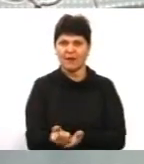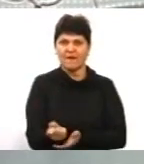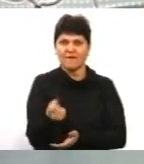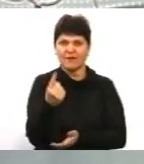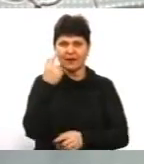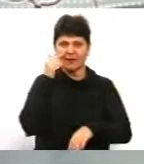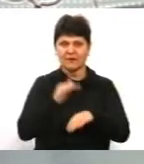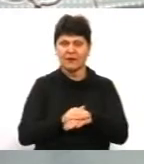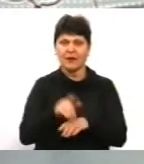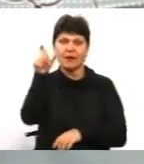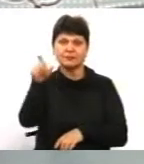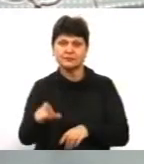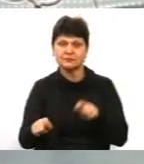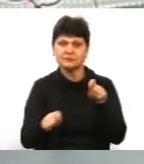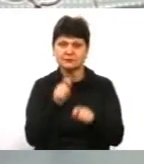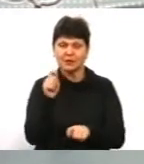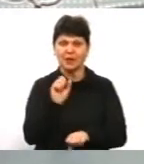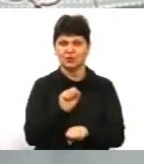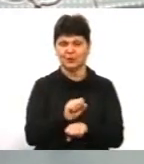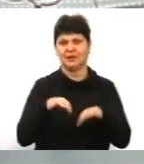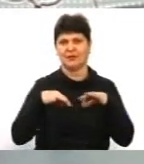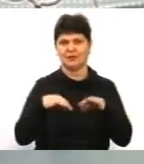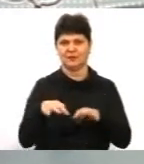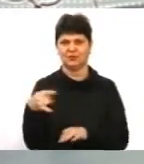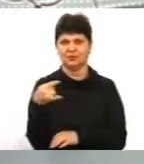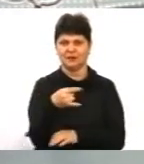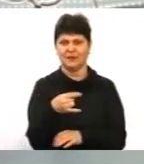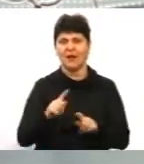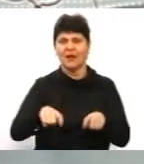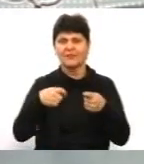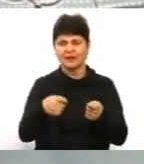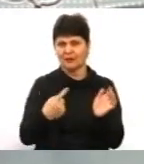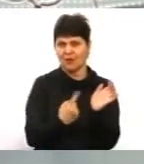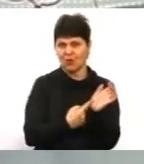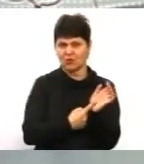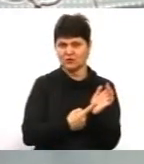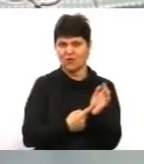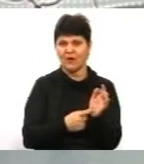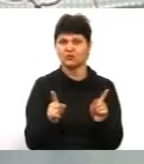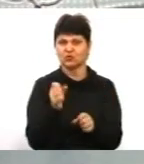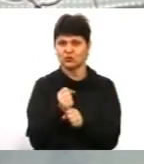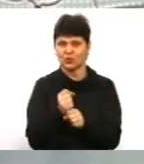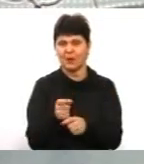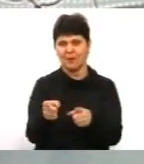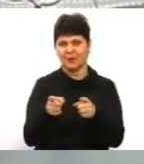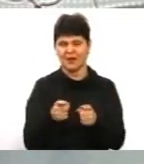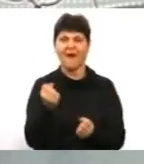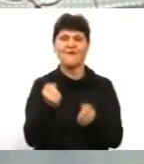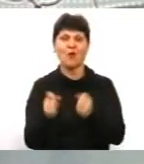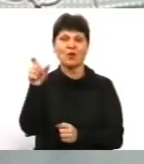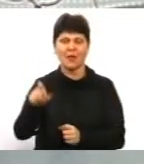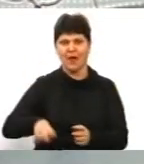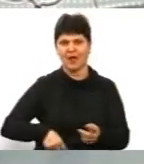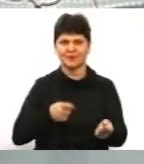правопорушення, зупинка транспортного засобу, надання доказової бази, що їм скоєно, і притягнення водія до адміністративної